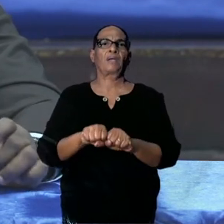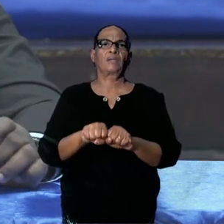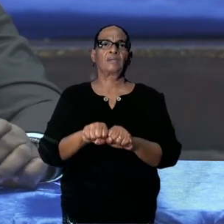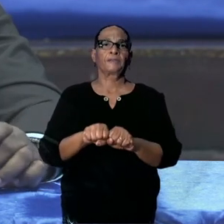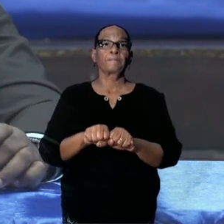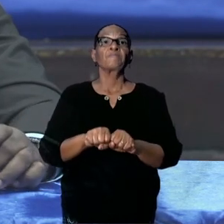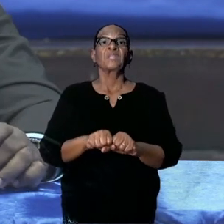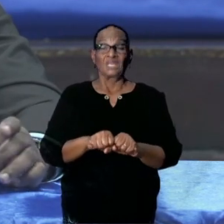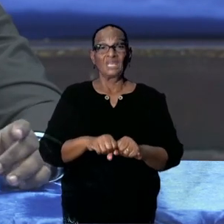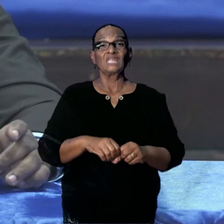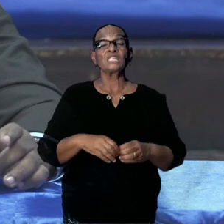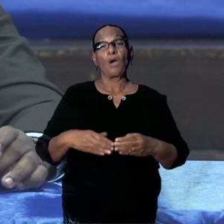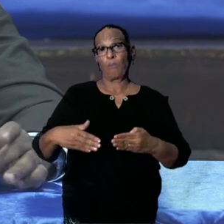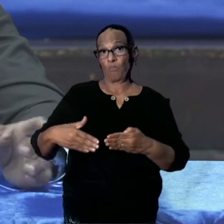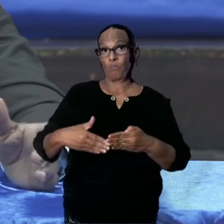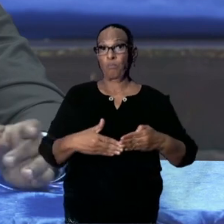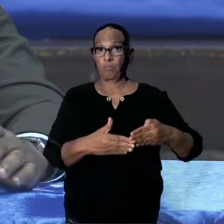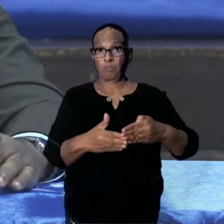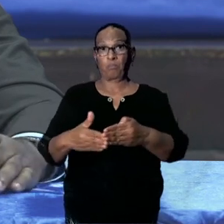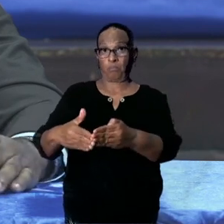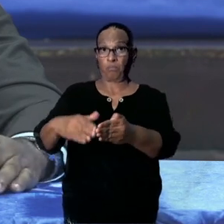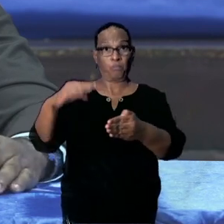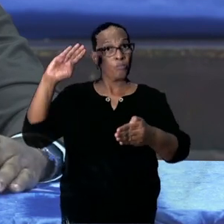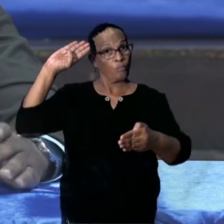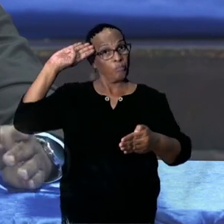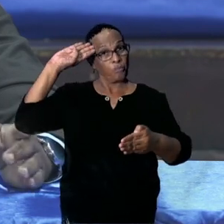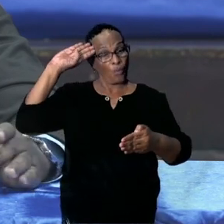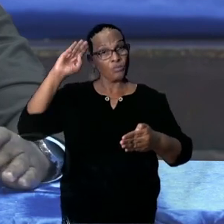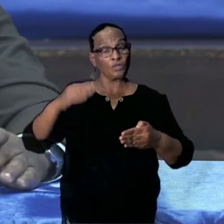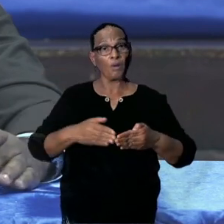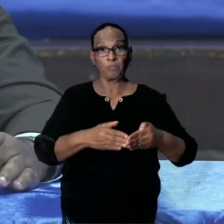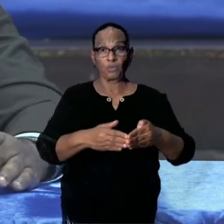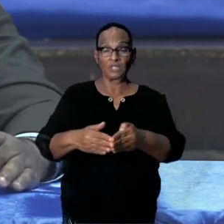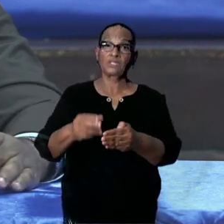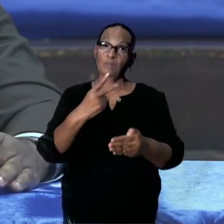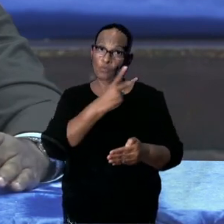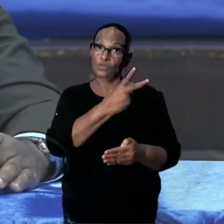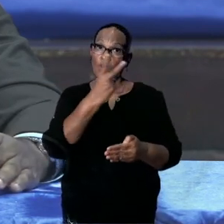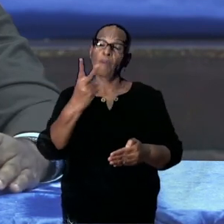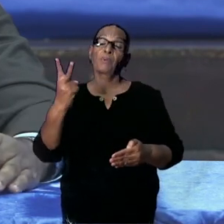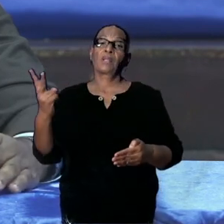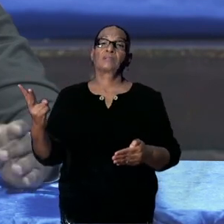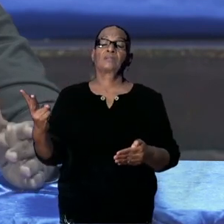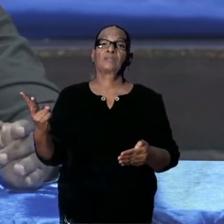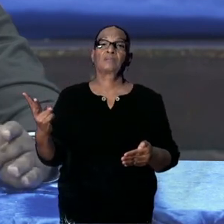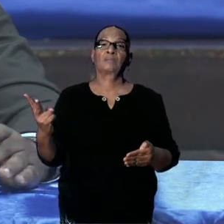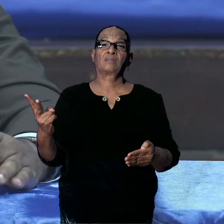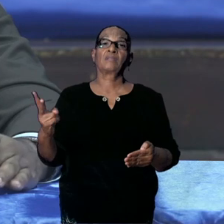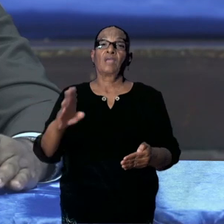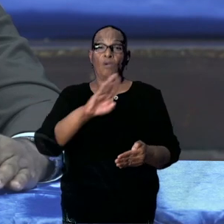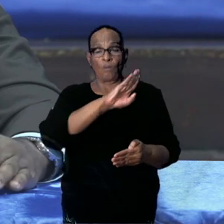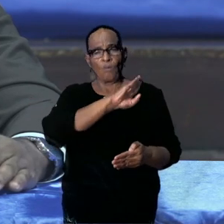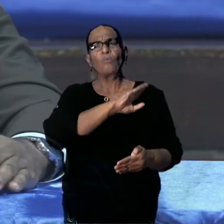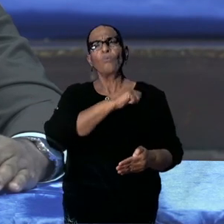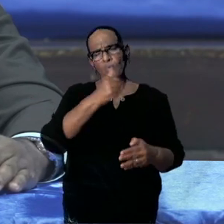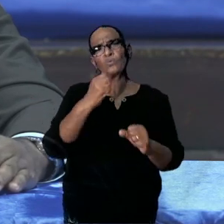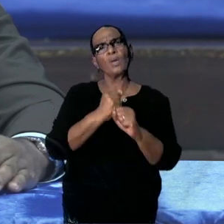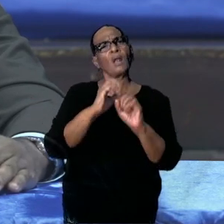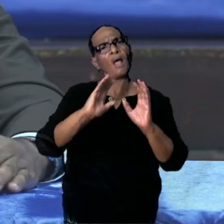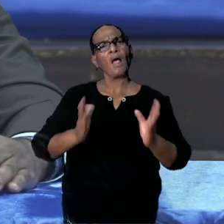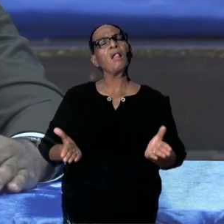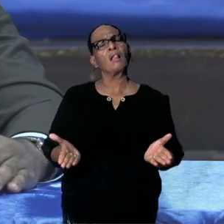maritieme politie die we hierop loslaten. En ze hebben ook al goed werk verricht.